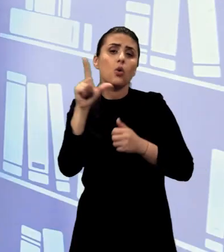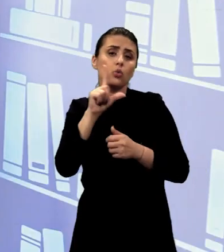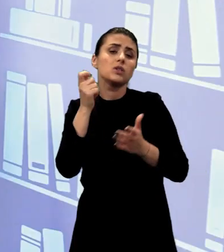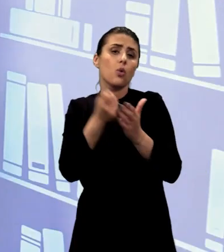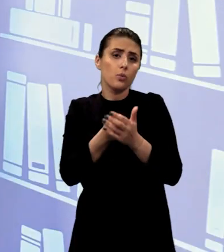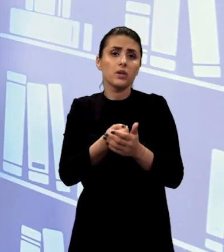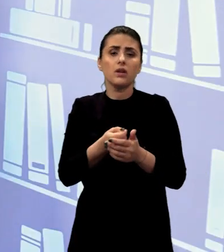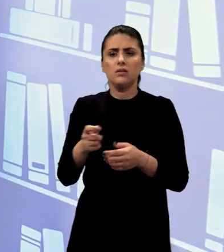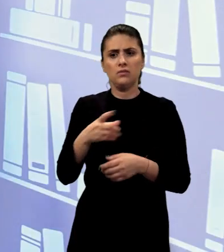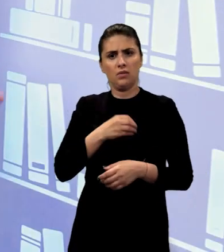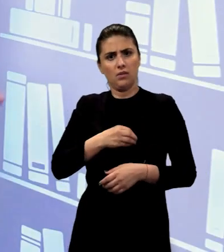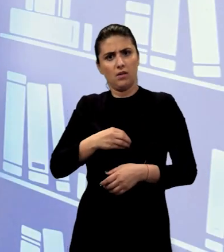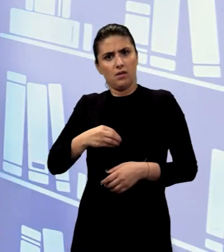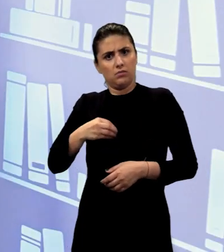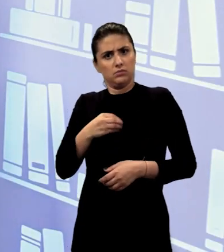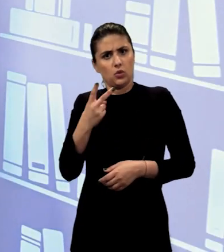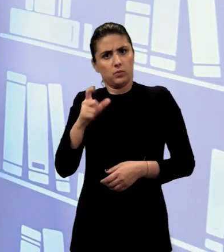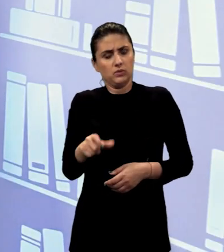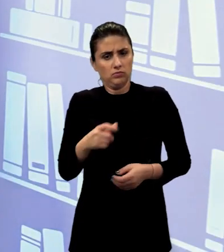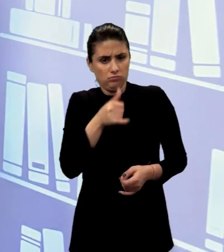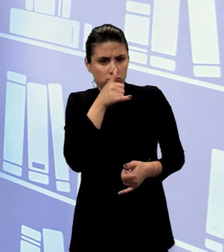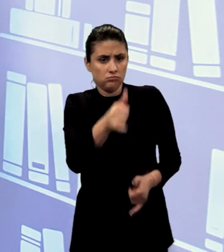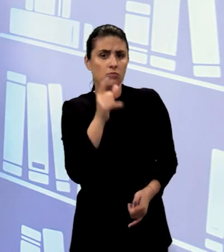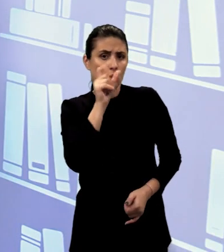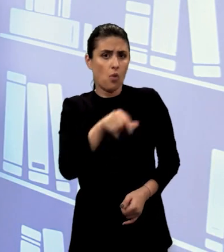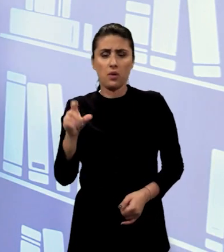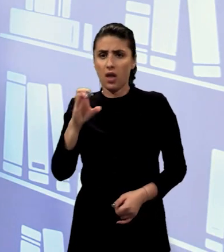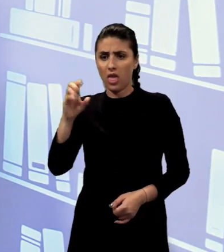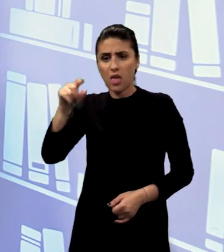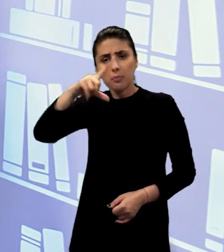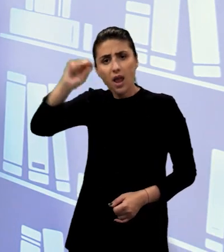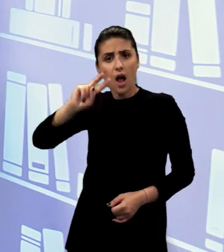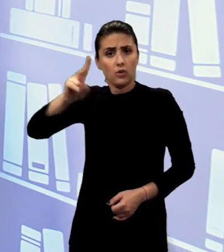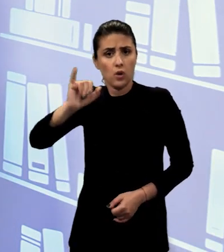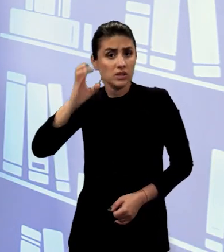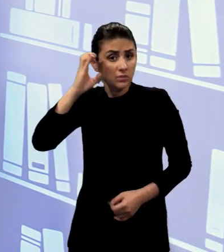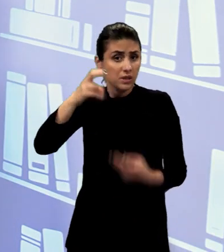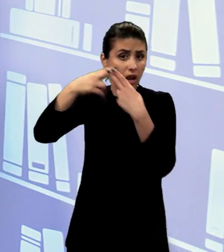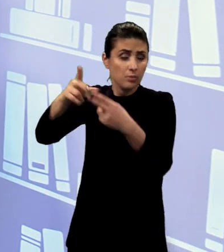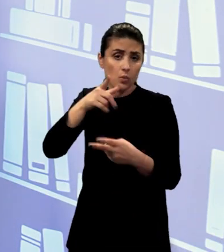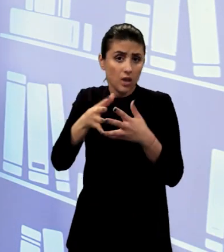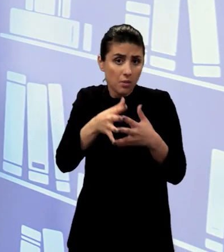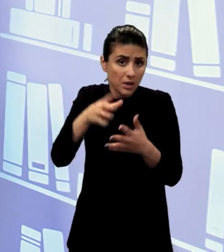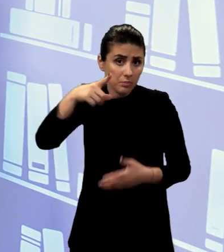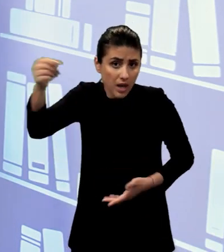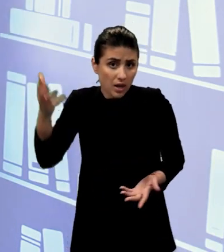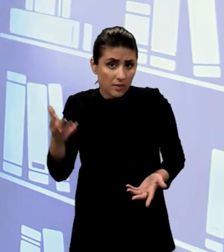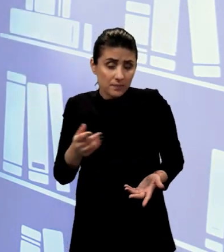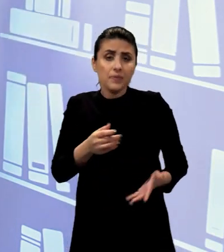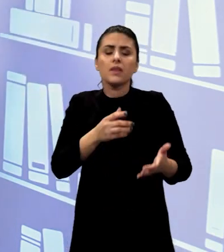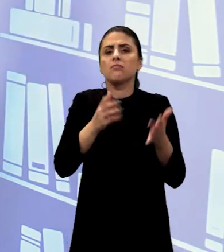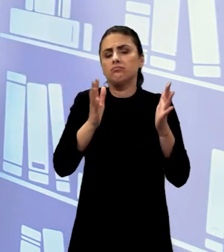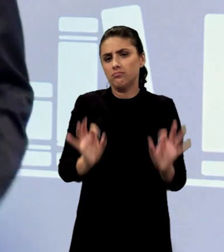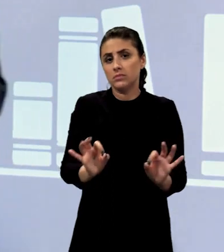Aceștia s-au arătat contrariați și i-au spus omului că ei pleacă a doua zi, sâmbătă, înapoi în America. Drept urmare,